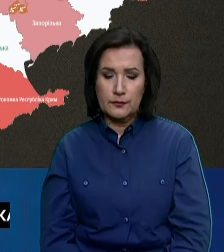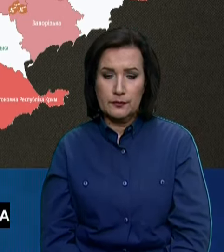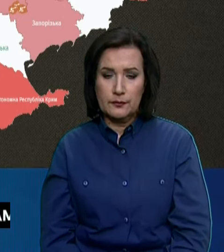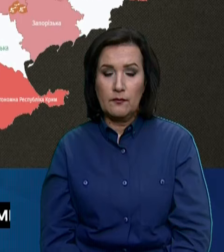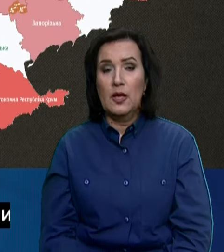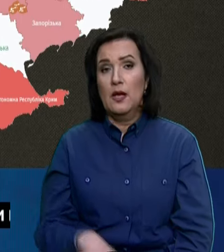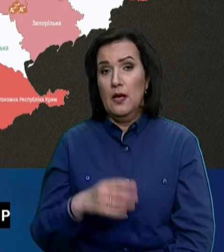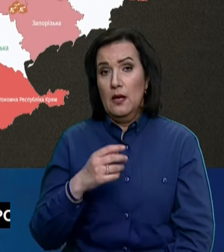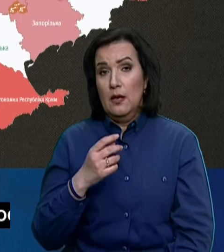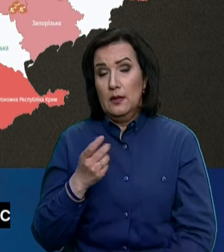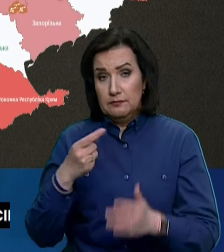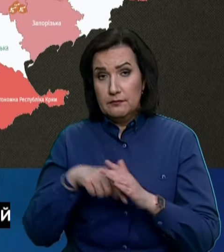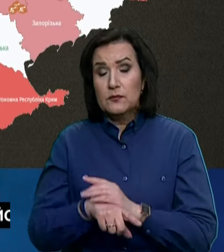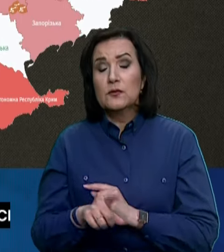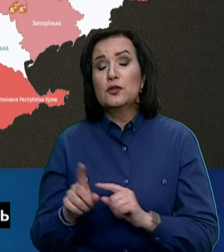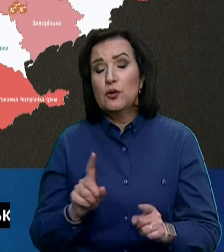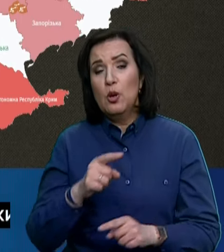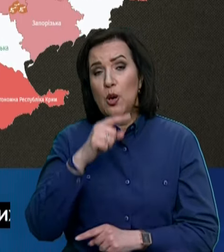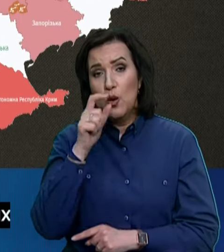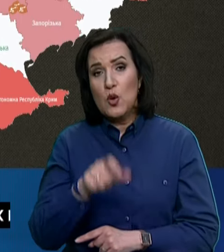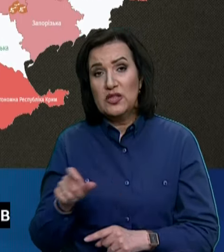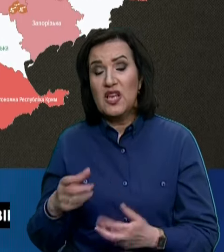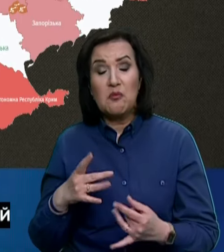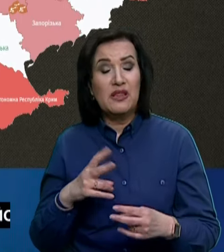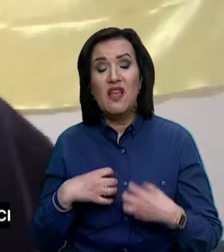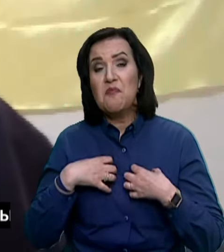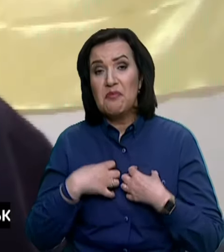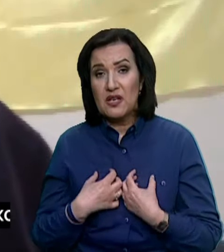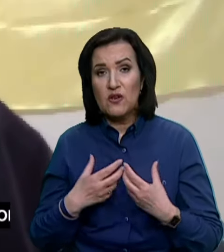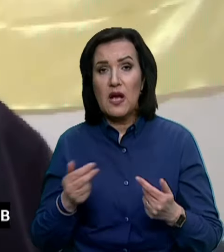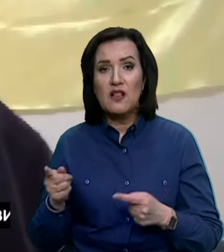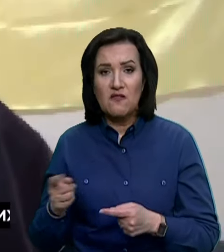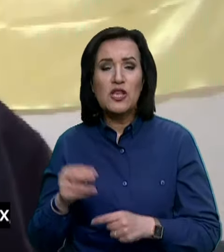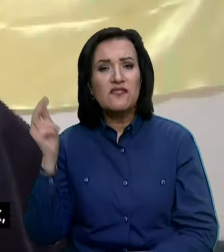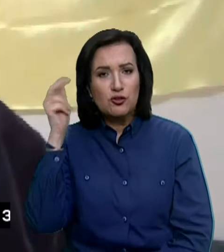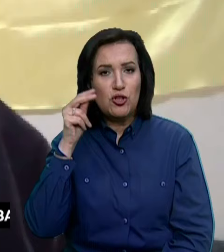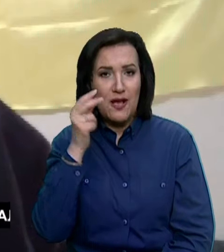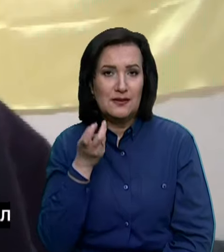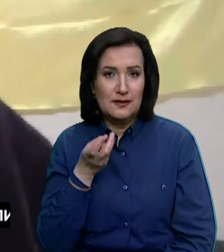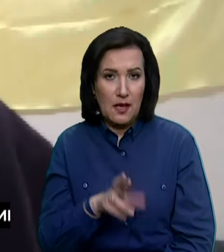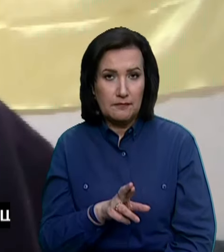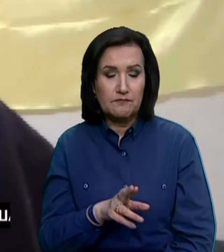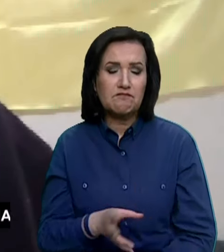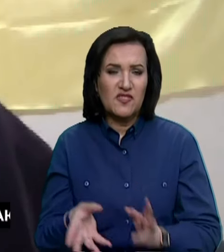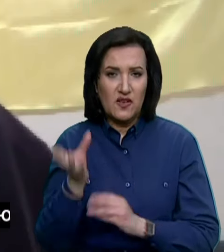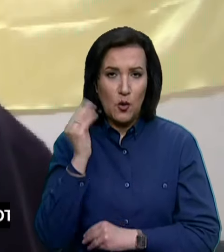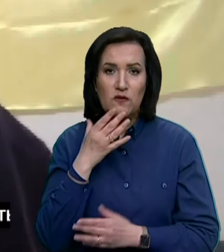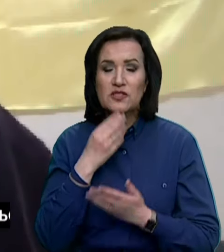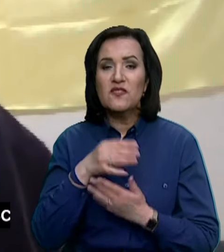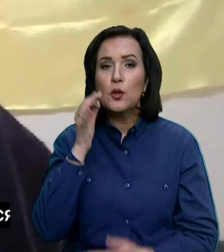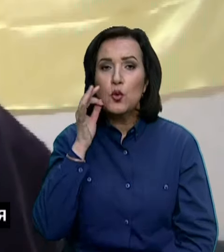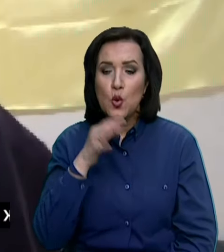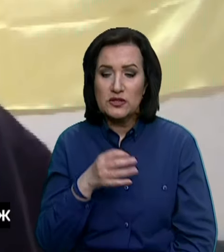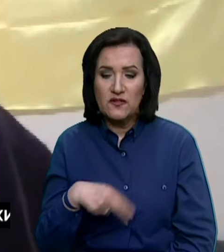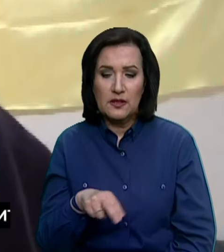Та свідчить про те, що росіяни, як це нам неприкро було б визнавати, але вони вчаться. Вони враховують свій досвід.